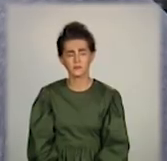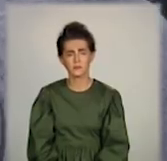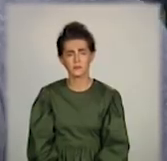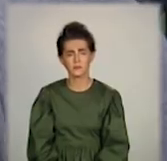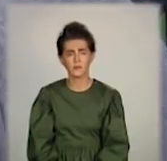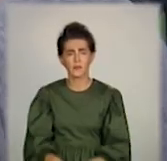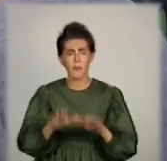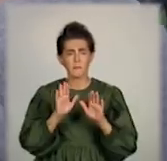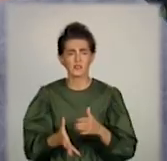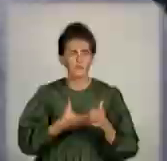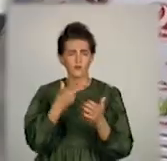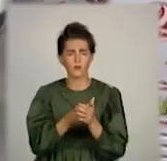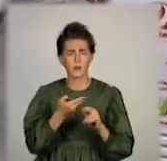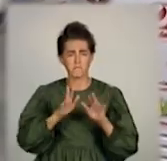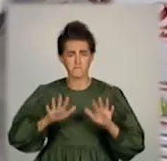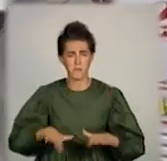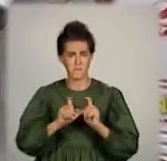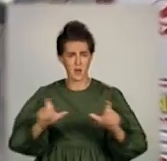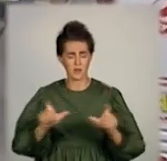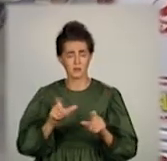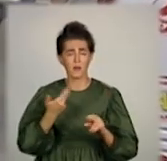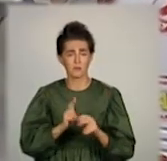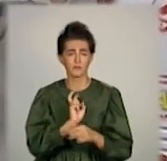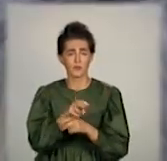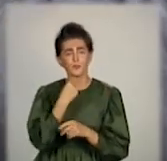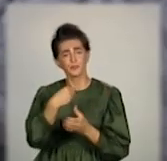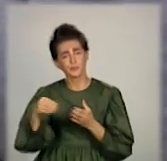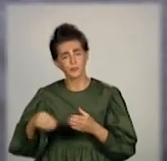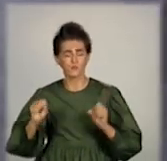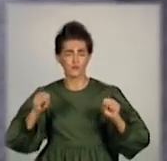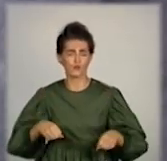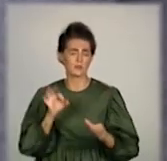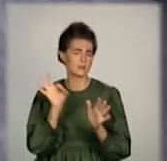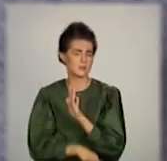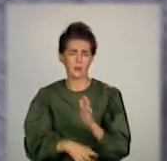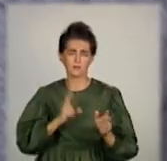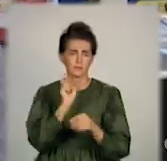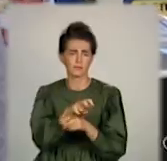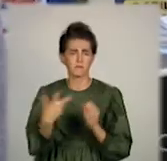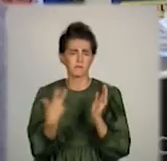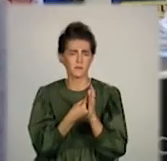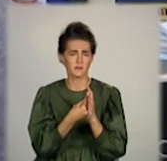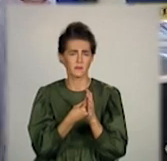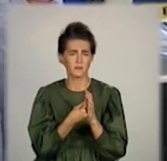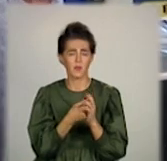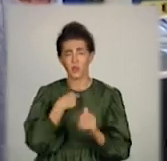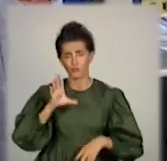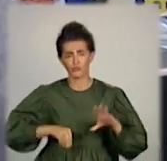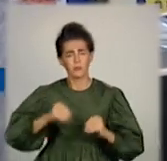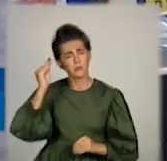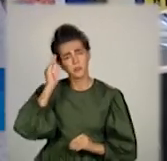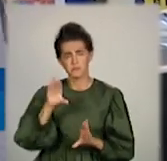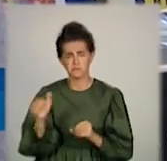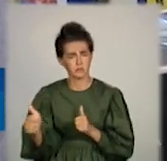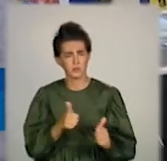Пункт вакцинації прямо у крамниці. Прийшов за покупками, заразом імунізувався. По-моему, дуже добре, що